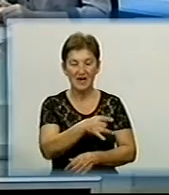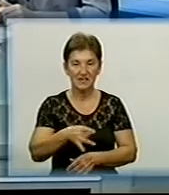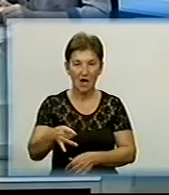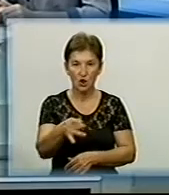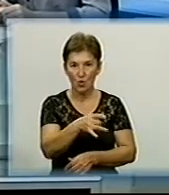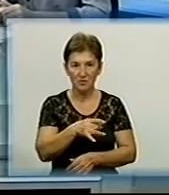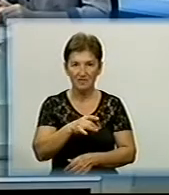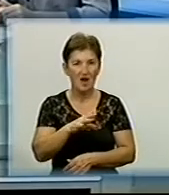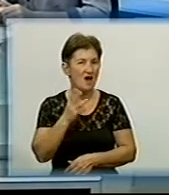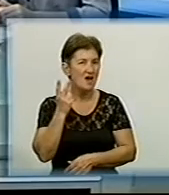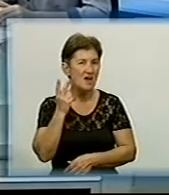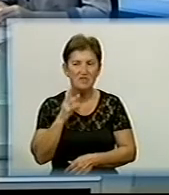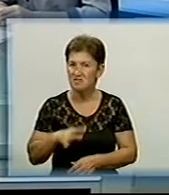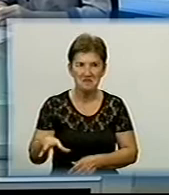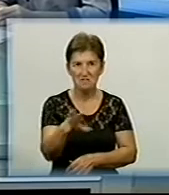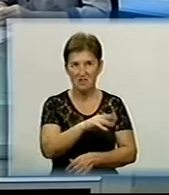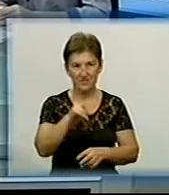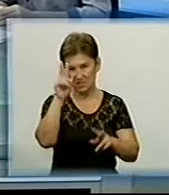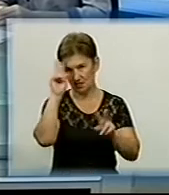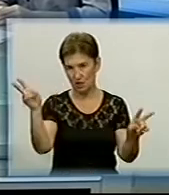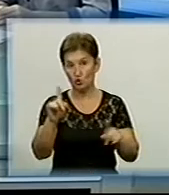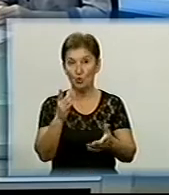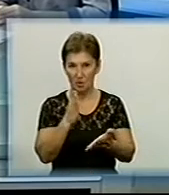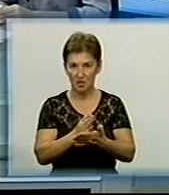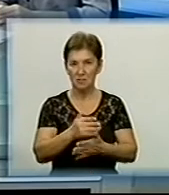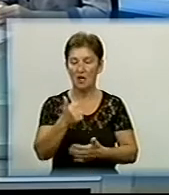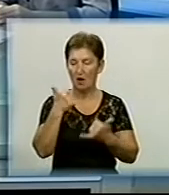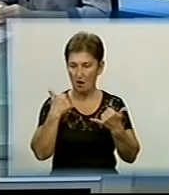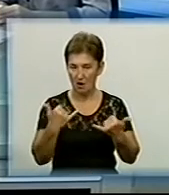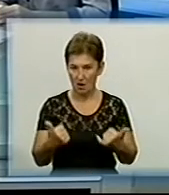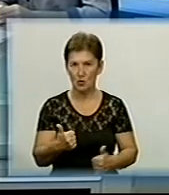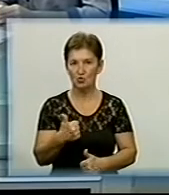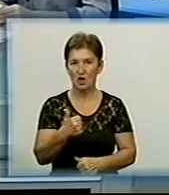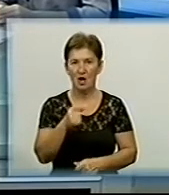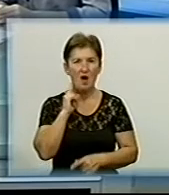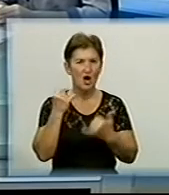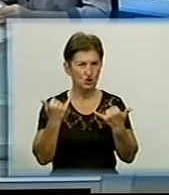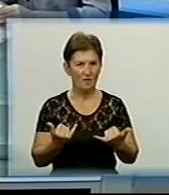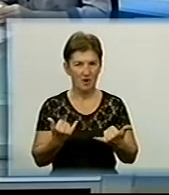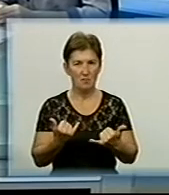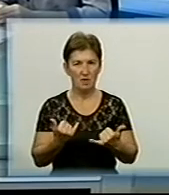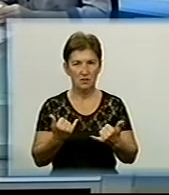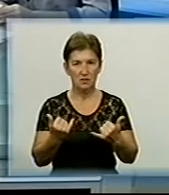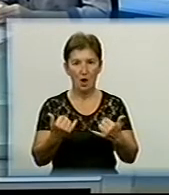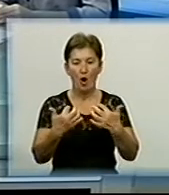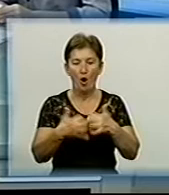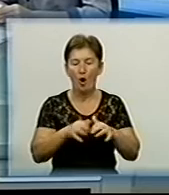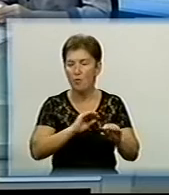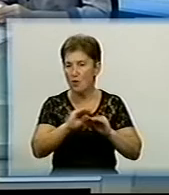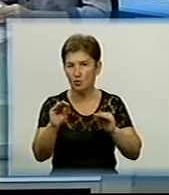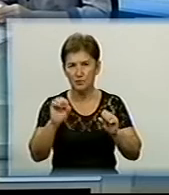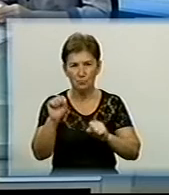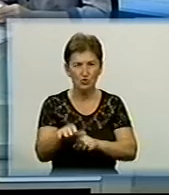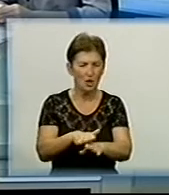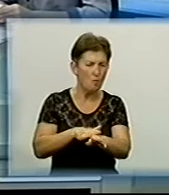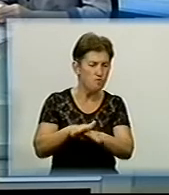принципі не все знають Що в їх районах Є хорошее современное оборудование Де вони можуть пройти Повне обслідування Тому